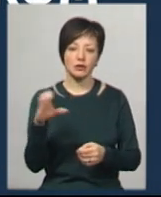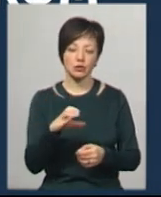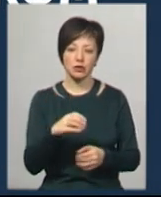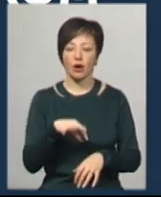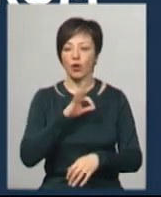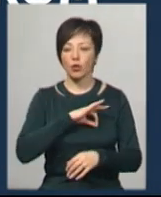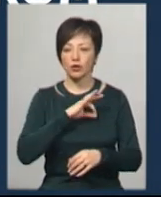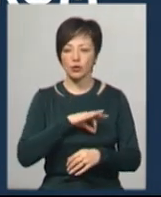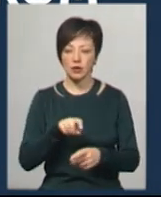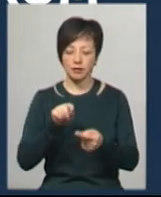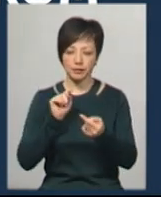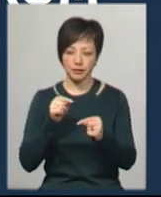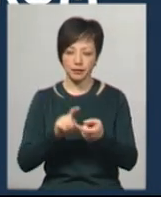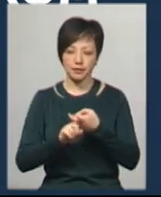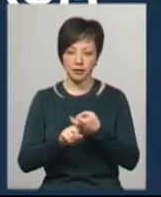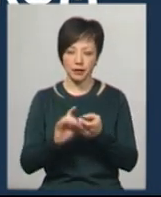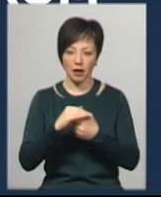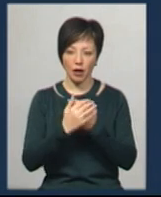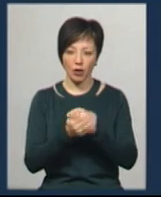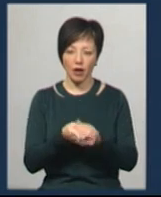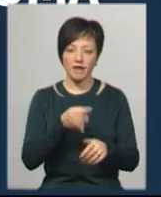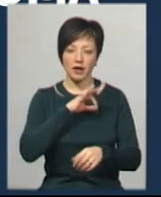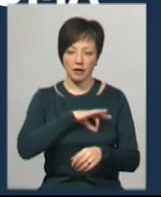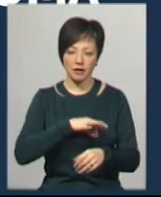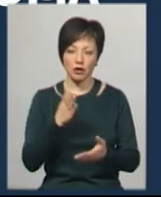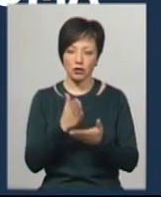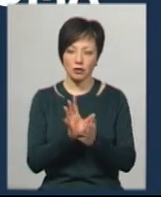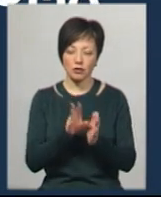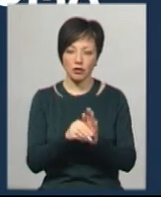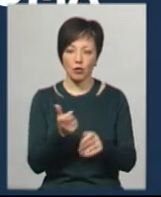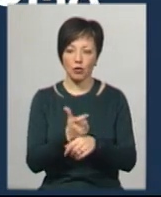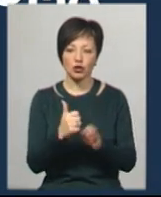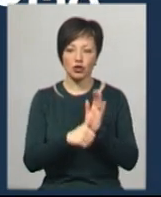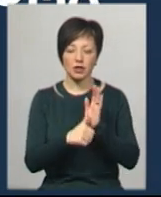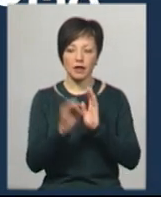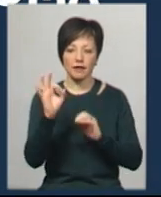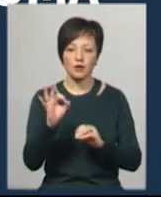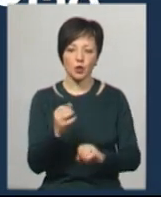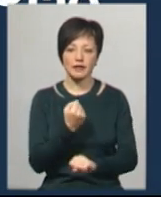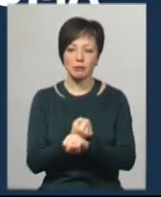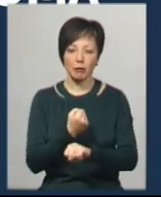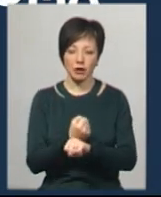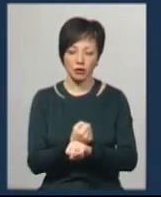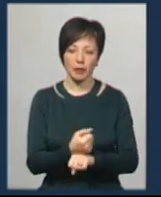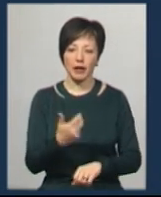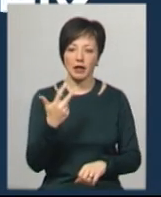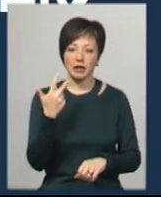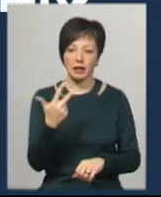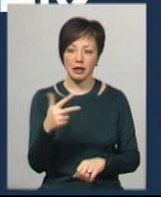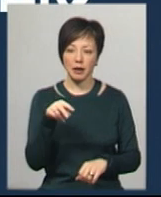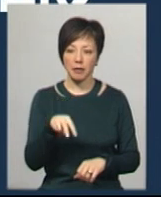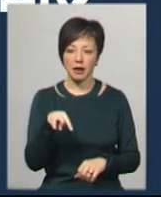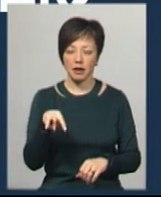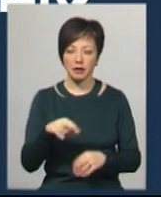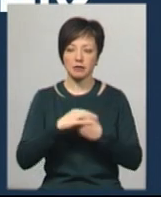Користуйтеся антисептиком. Антисептик для рук ефективний, якщо містить понад 60% спирту. Три мілілітри засобу варто